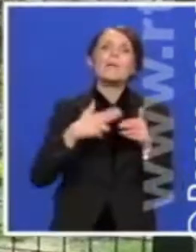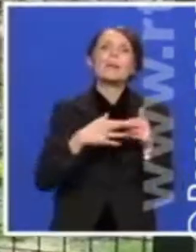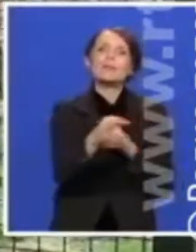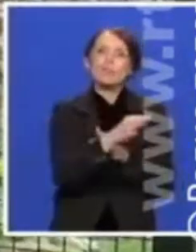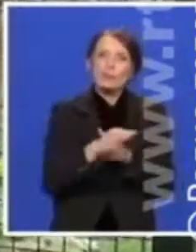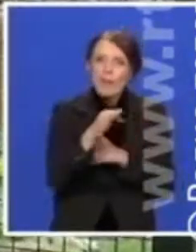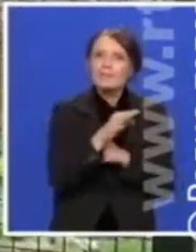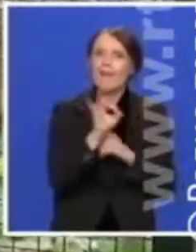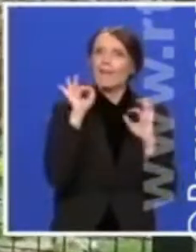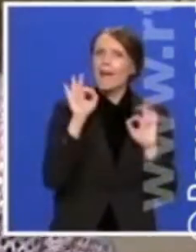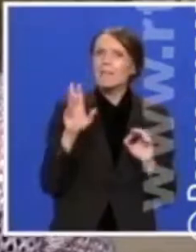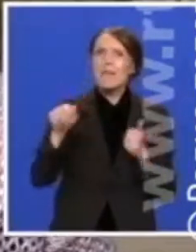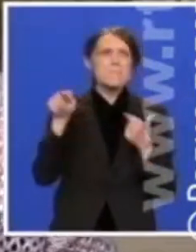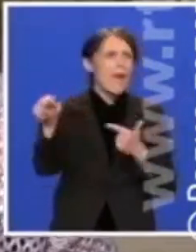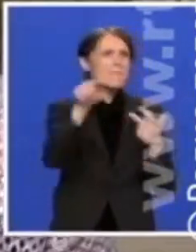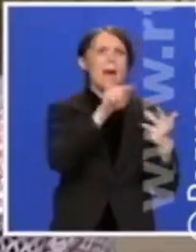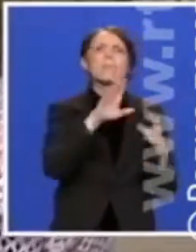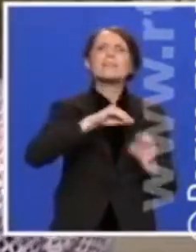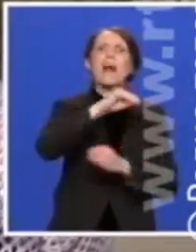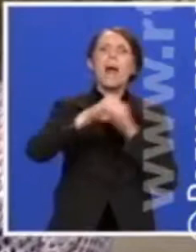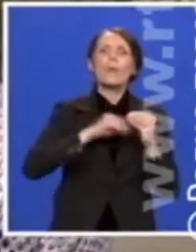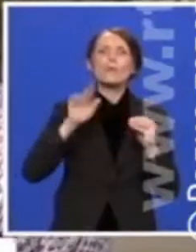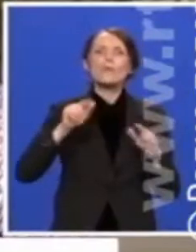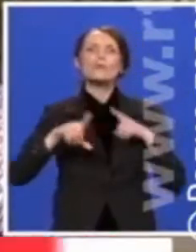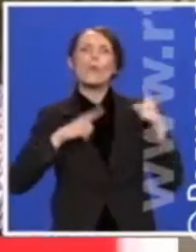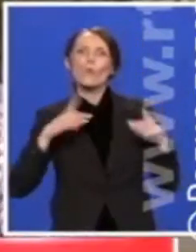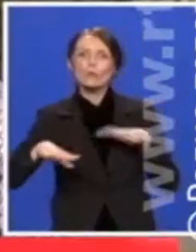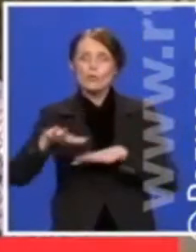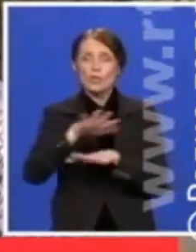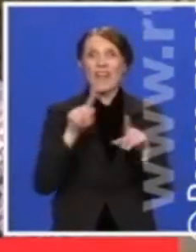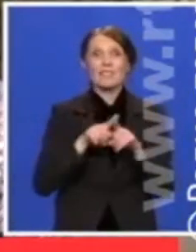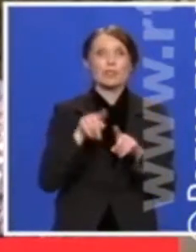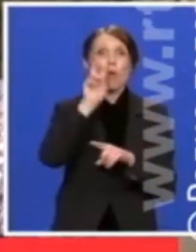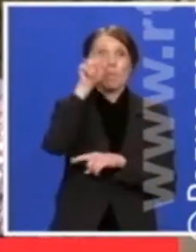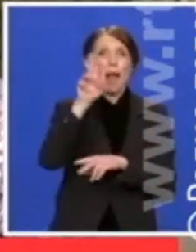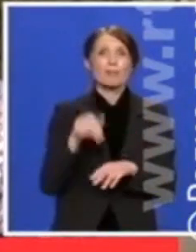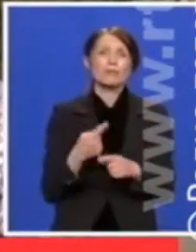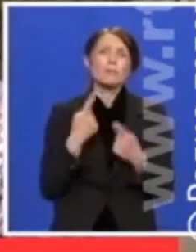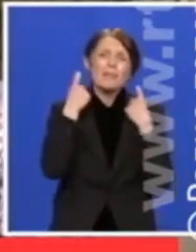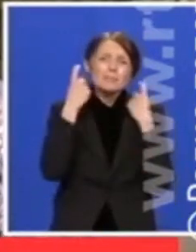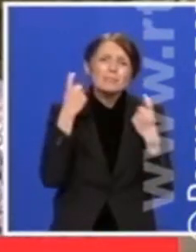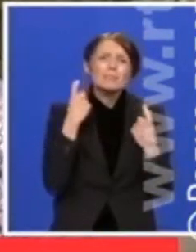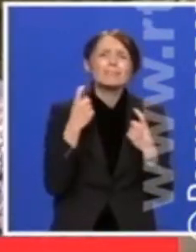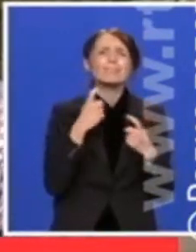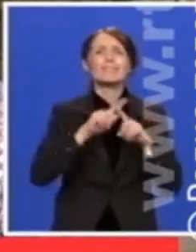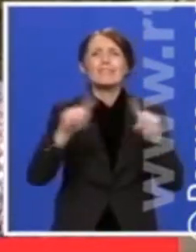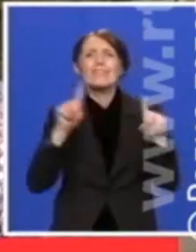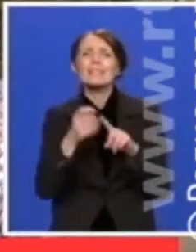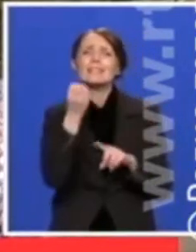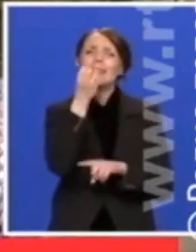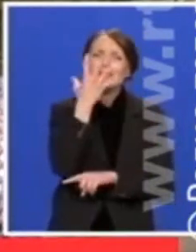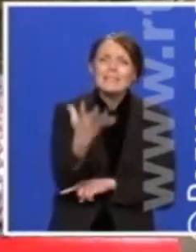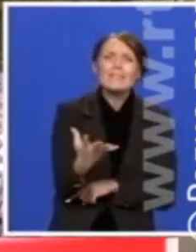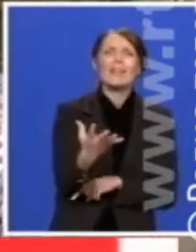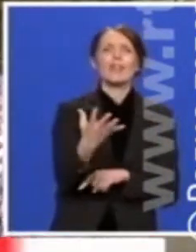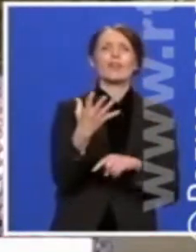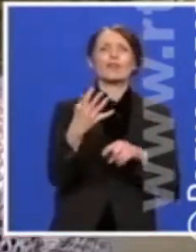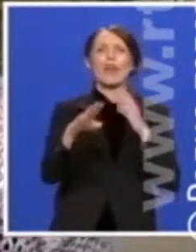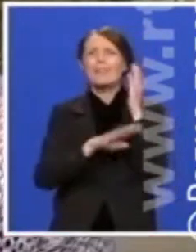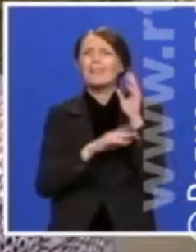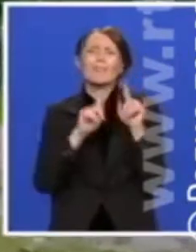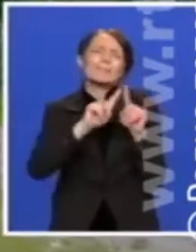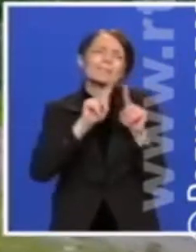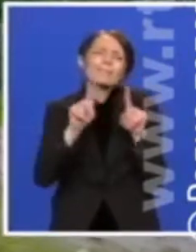celodnevni porodični provod. On je ujedno i botanička bašta sa velikim brojem cveća, zaštićenog biljnog